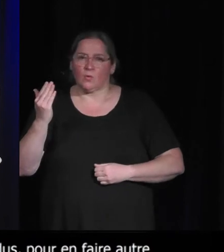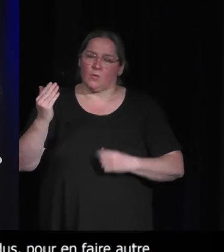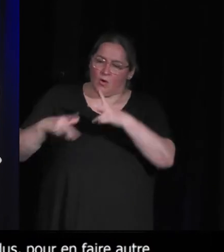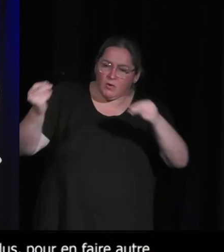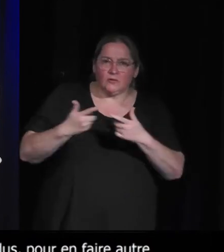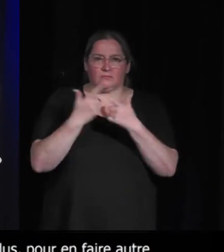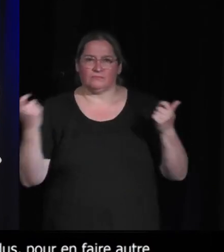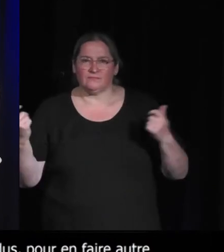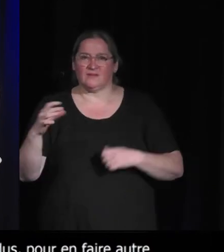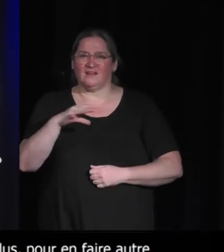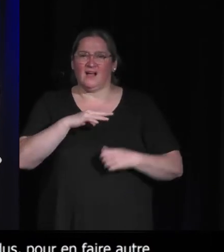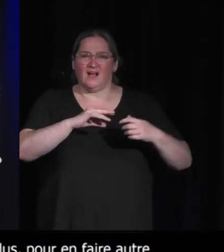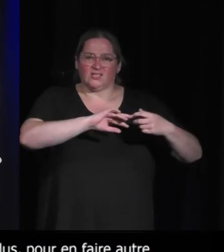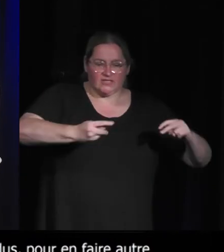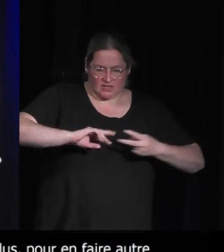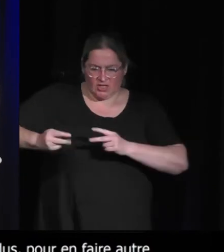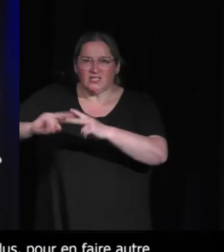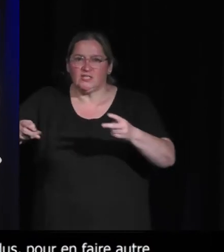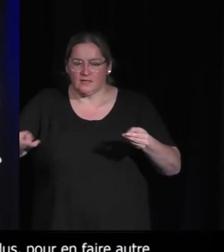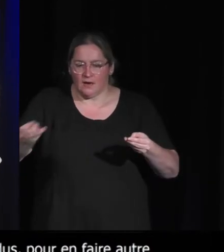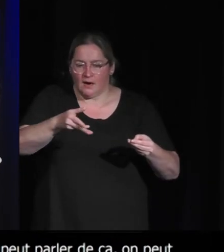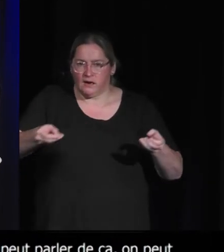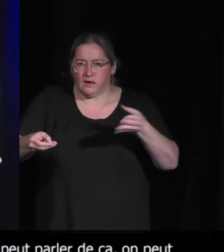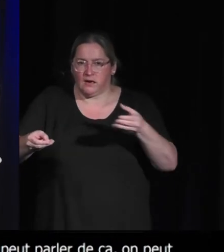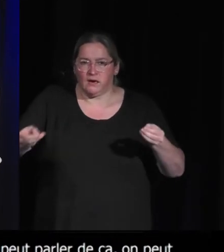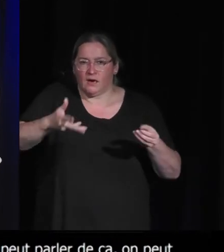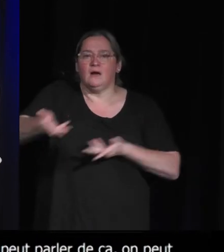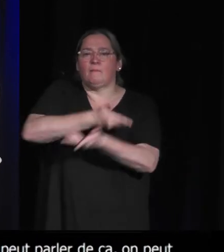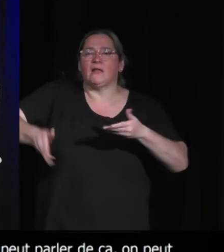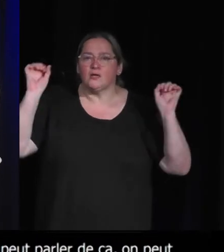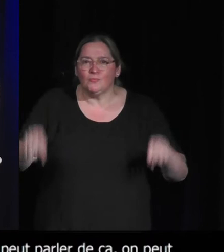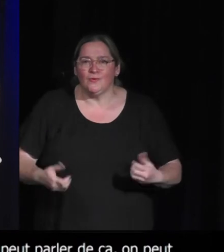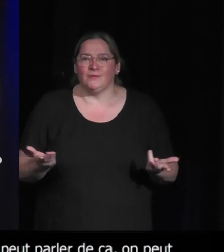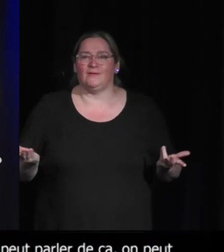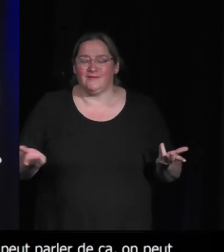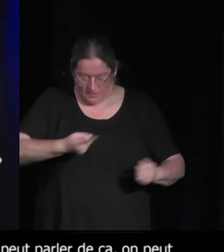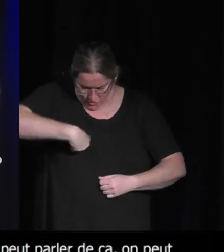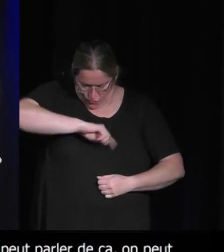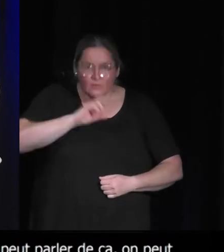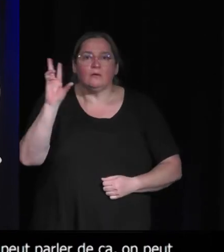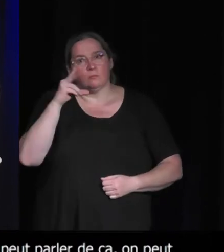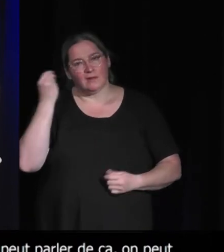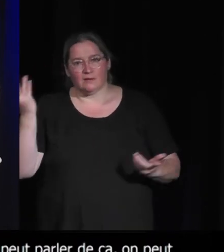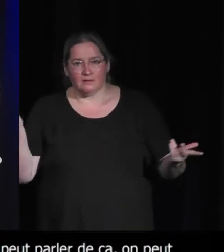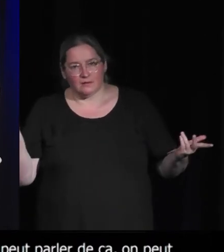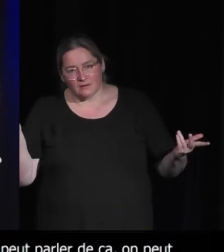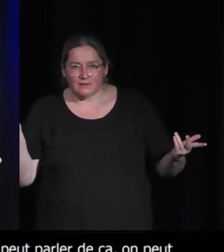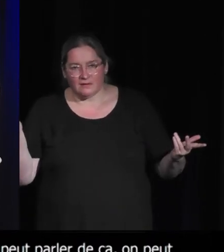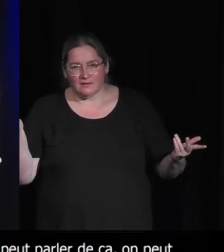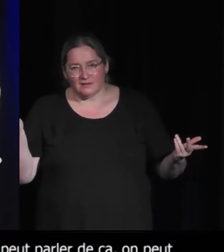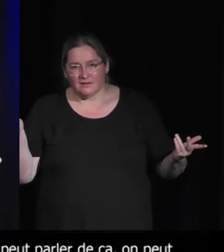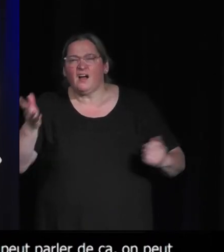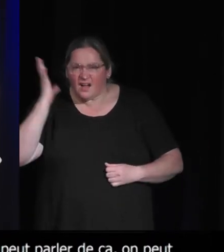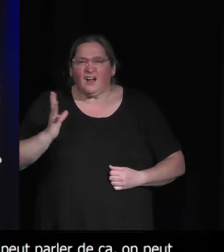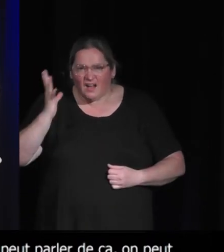Nous, a tendance, on est humain, et on oublie qu'on a quand même en monte de l